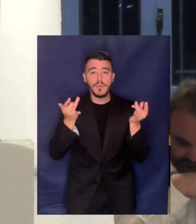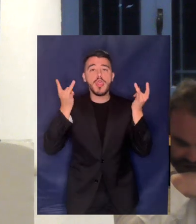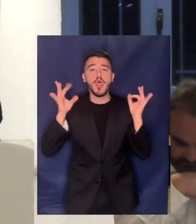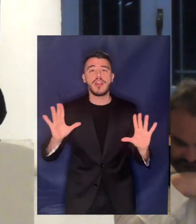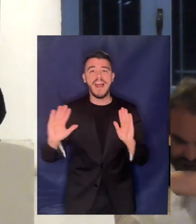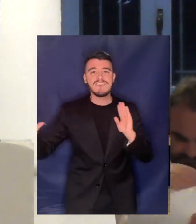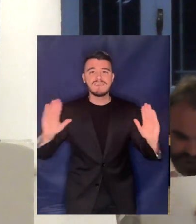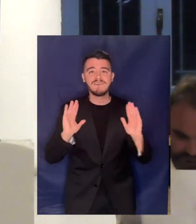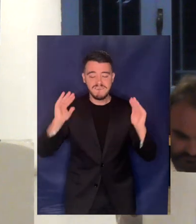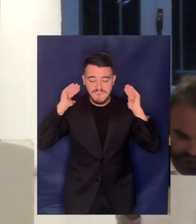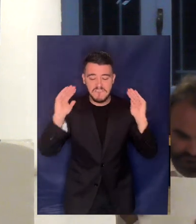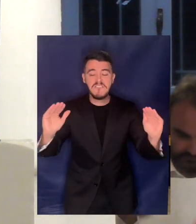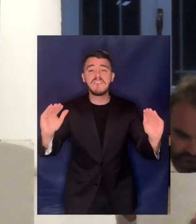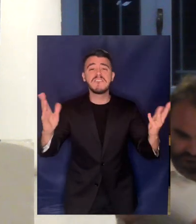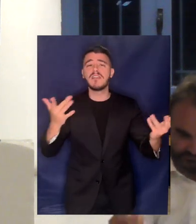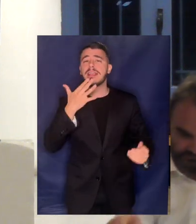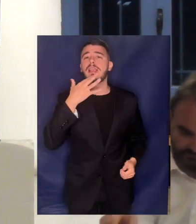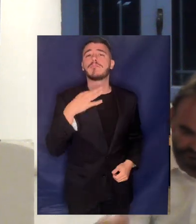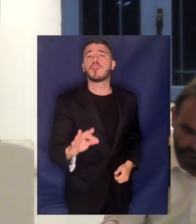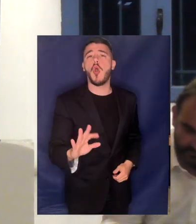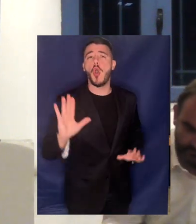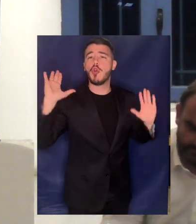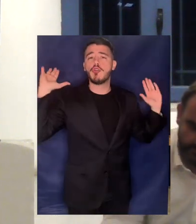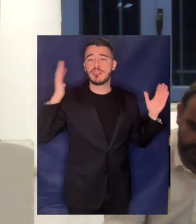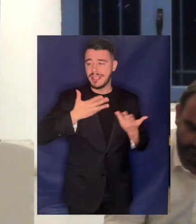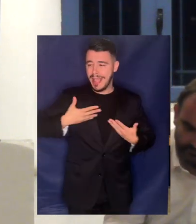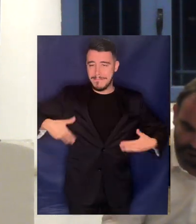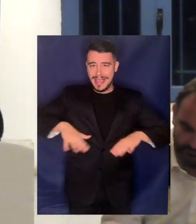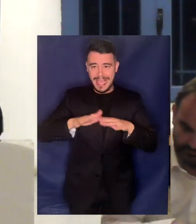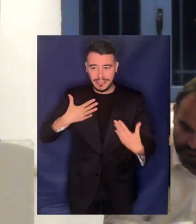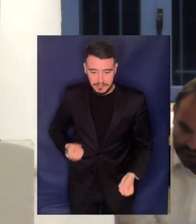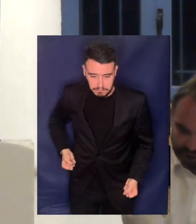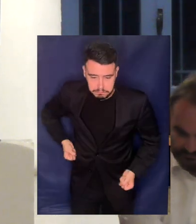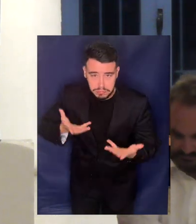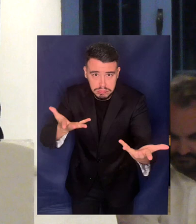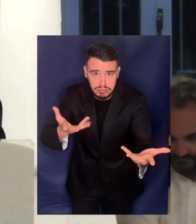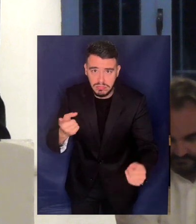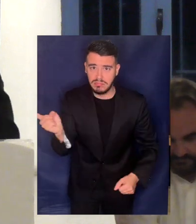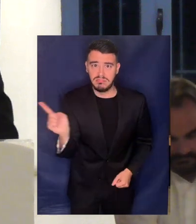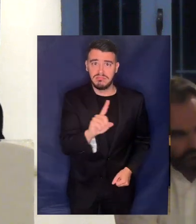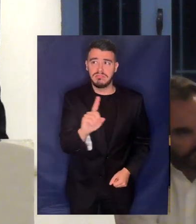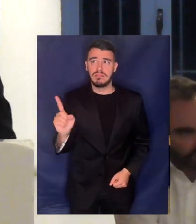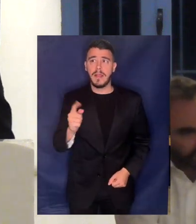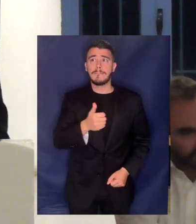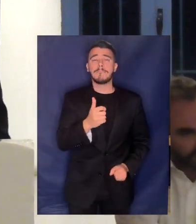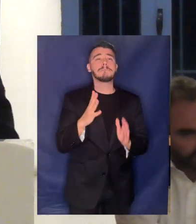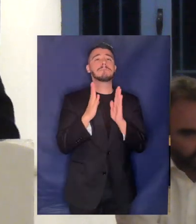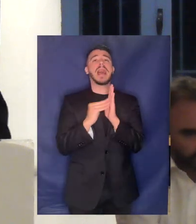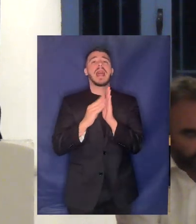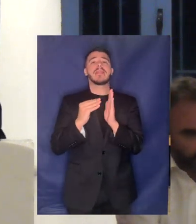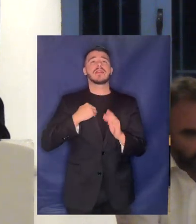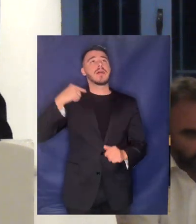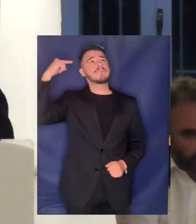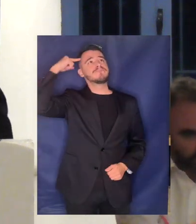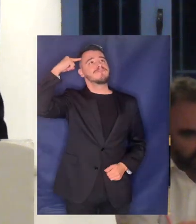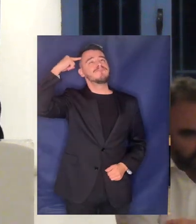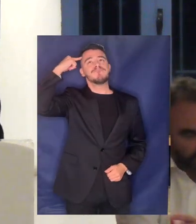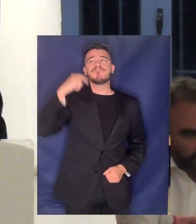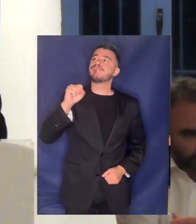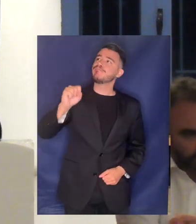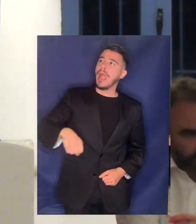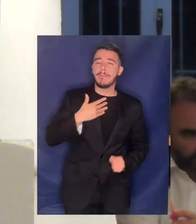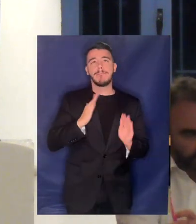παρόρμησή μας και η ενσυναίσθηση ότι πρέπει το νερό να προστατευτεί να